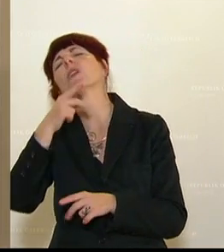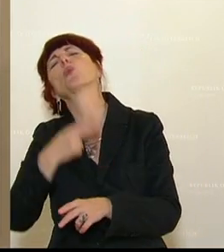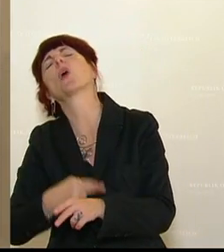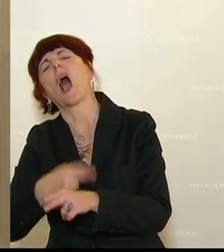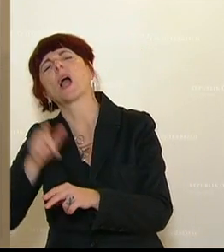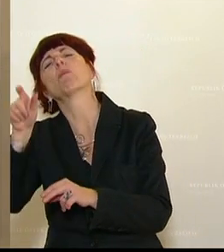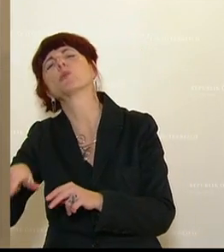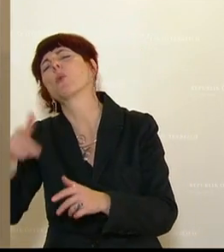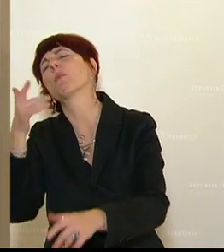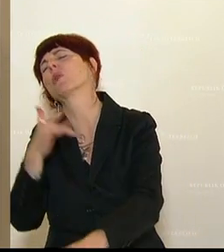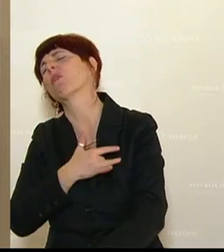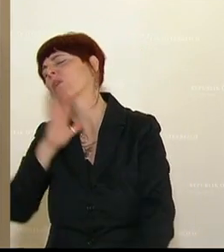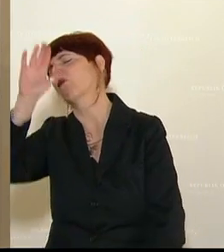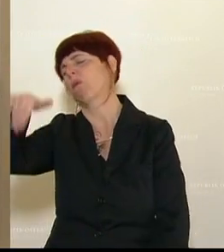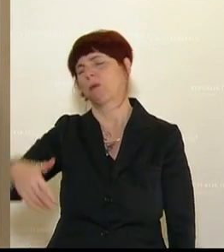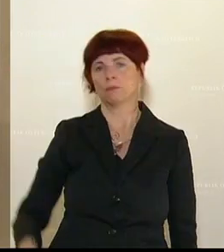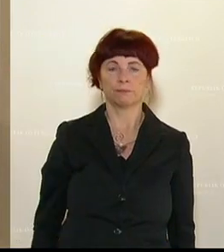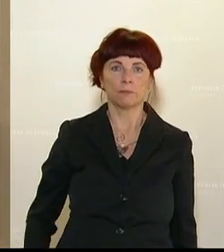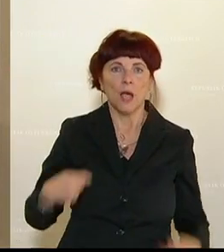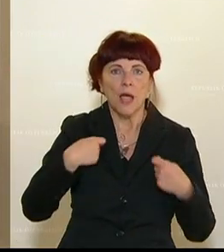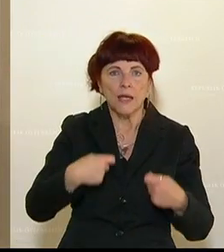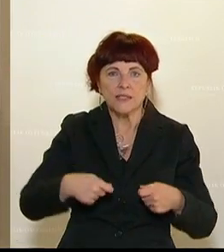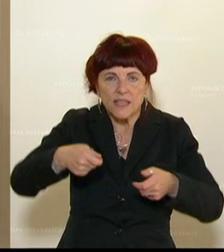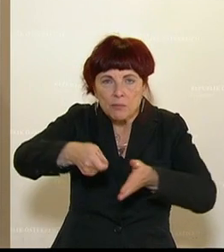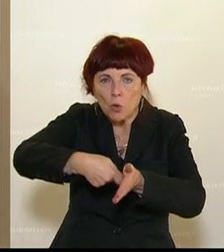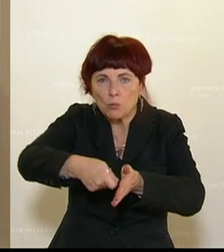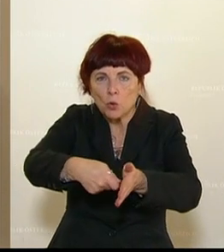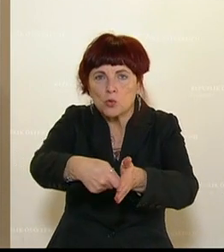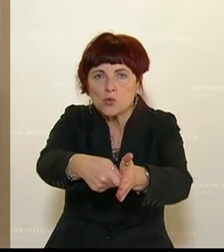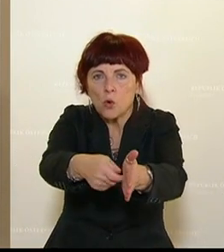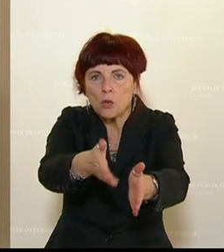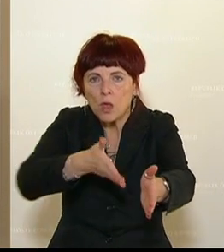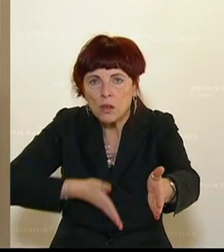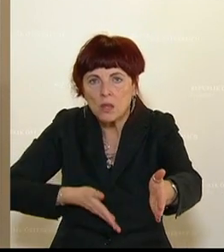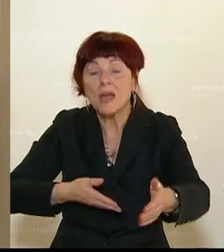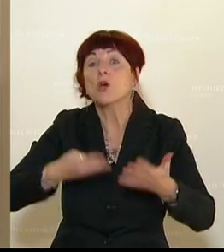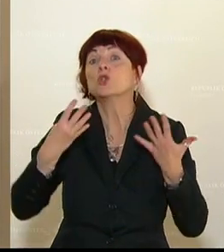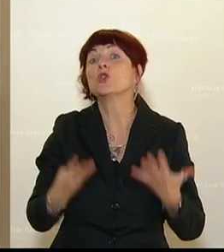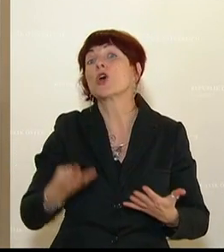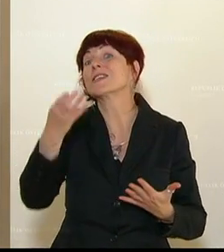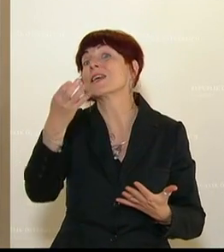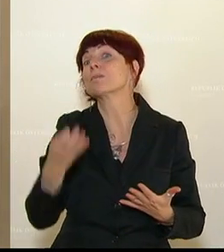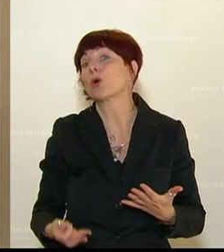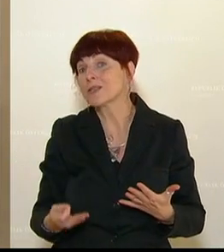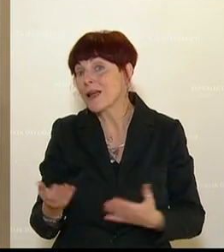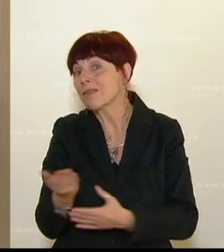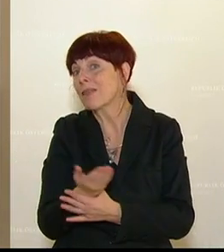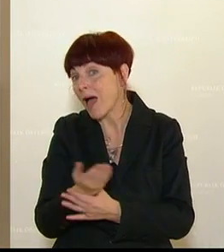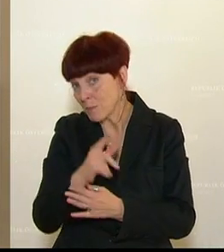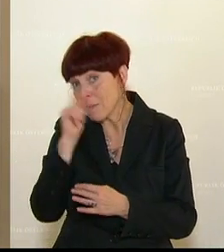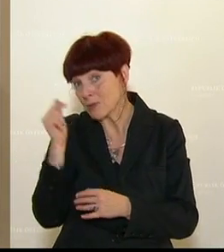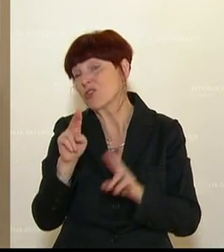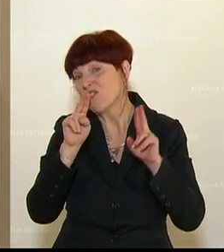Es gibt Obduktionsserien, rund 90 Prozent dieser armen Menschen versterben an Covid